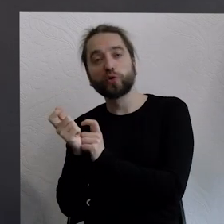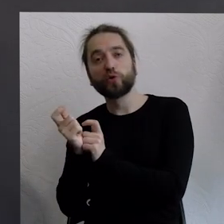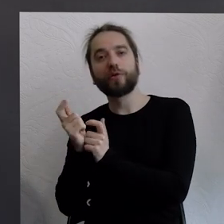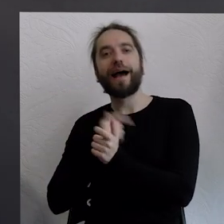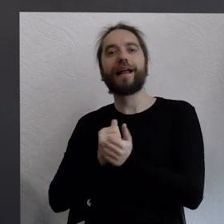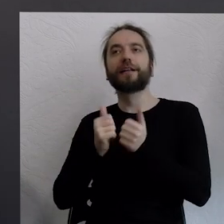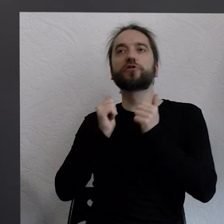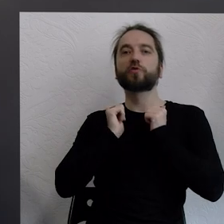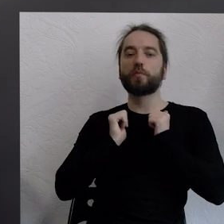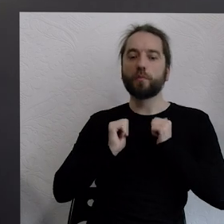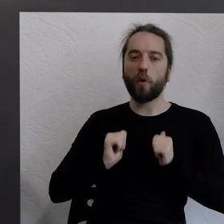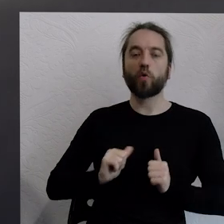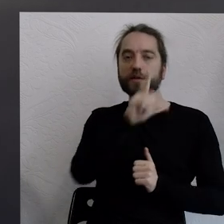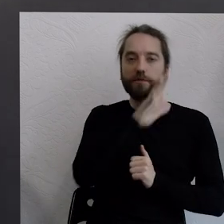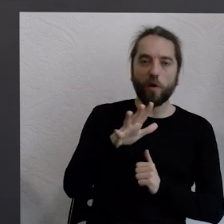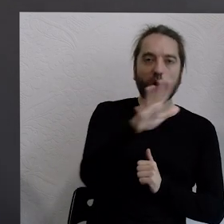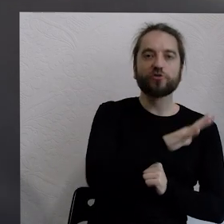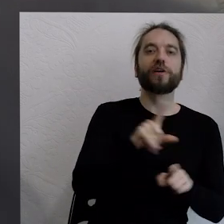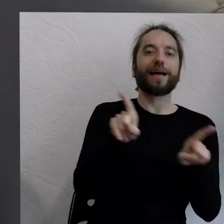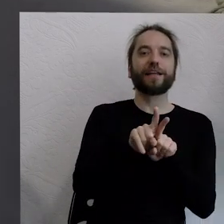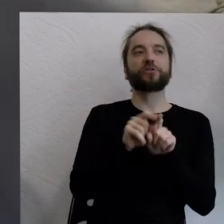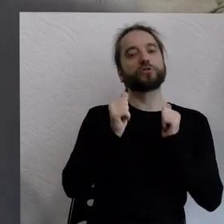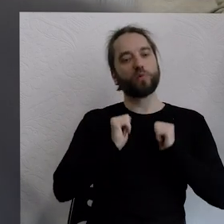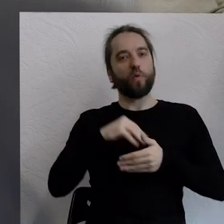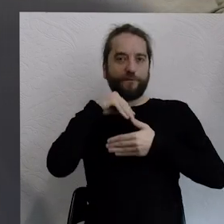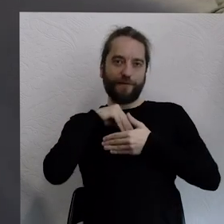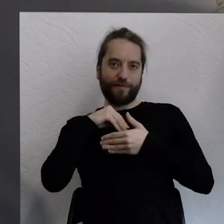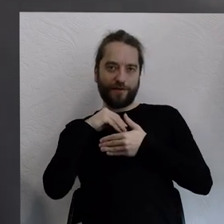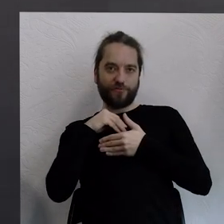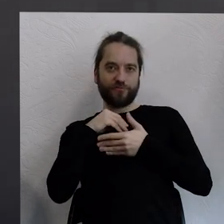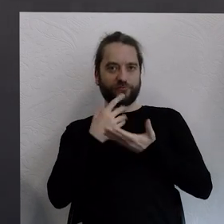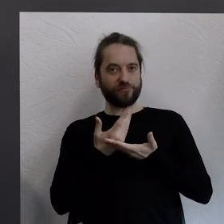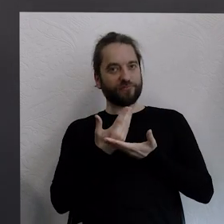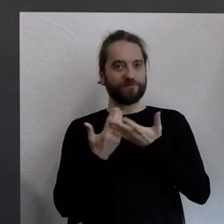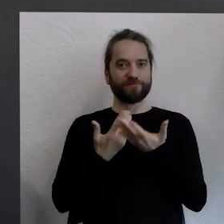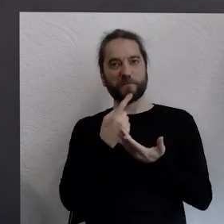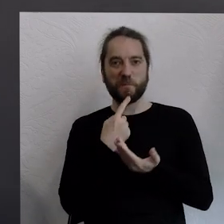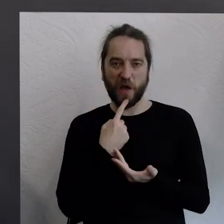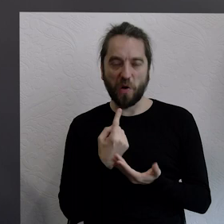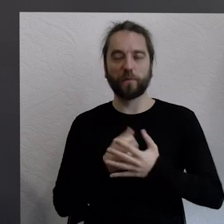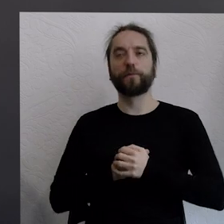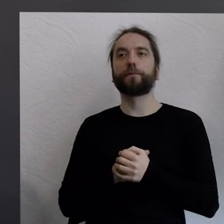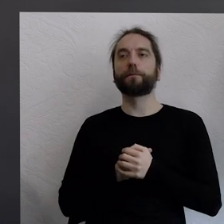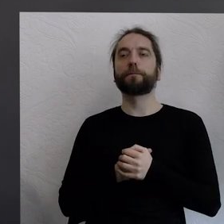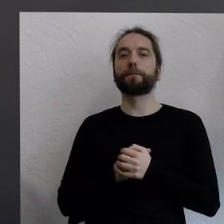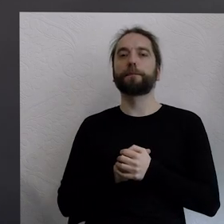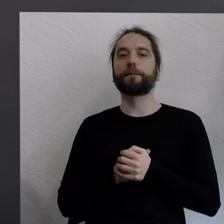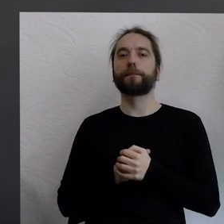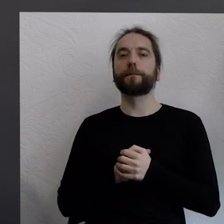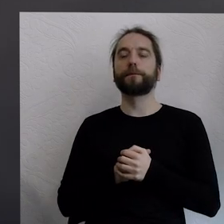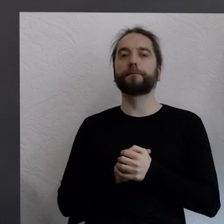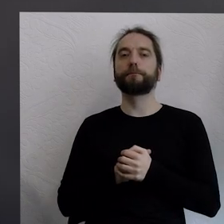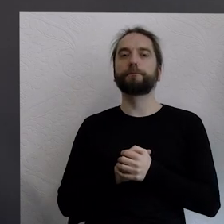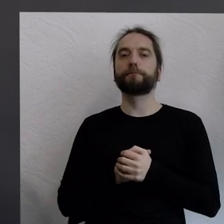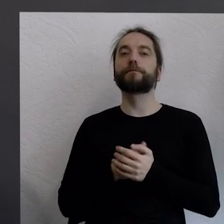pokój wewnętrzny, jak i pokój społeczny i pokój w ogóle na świecie. Natomiast w tym kontekście między innymi bardzo